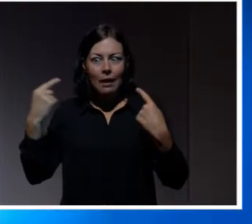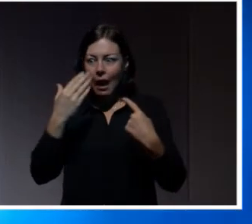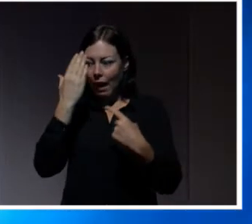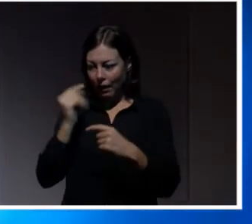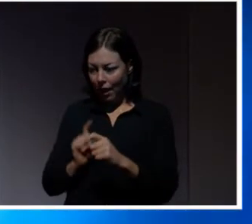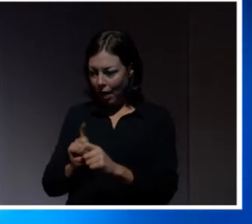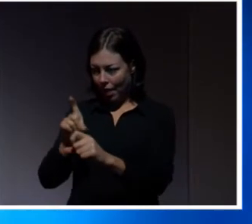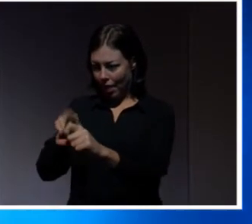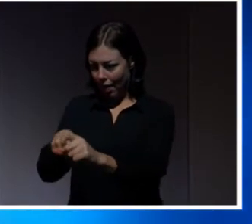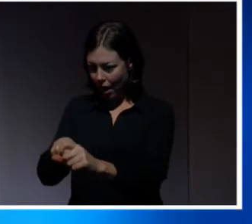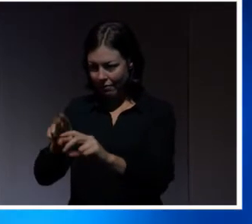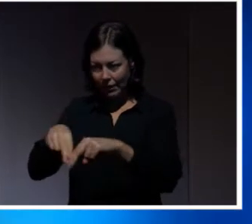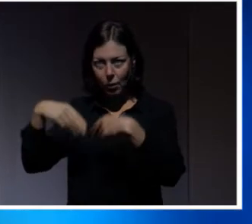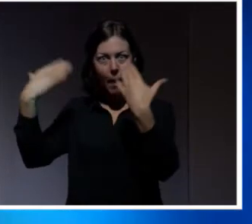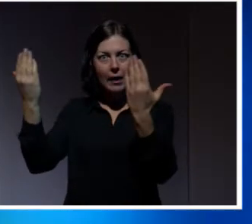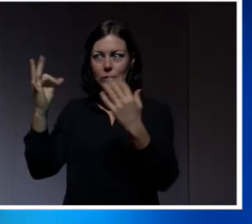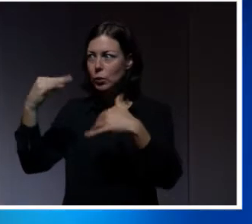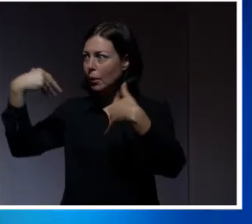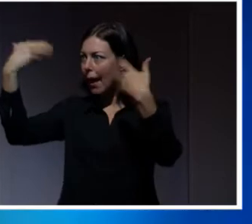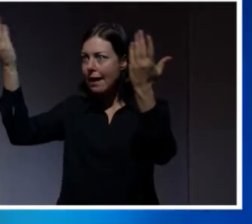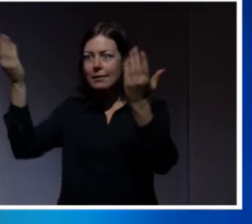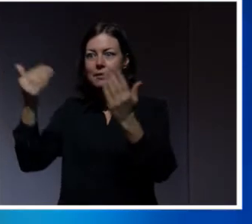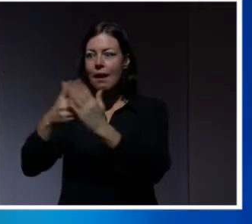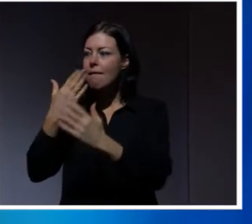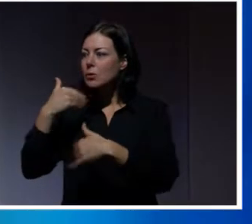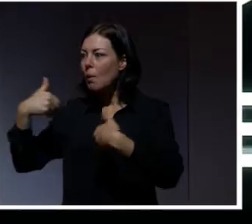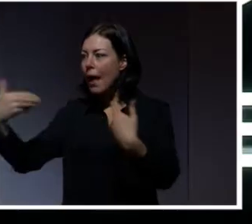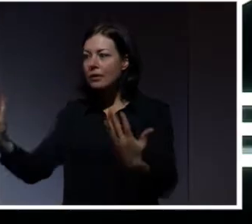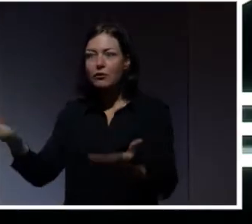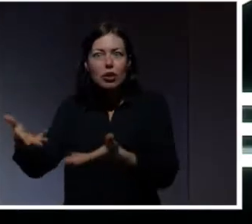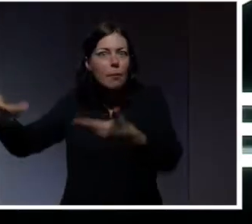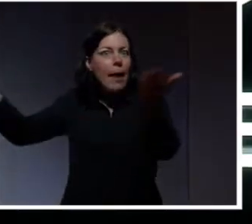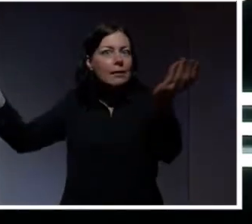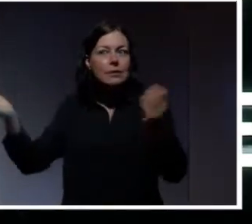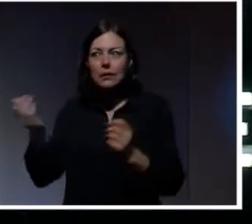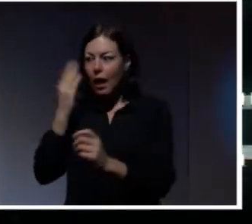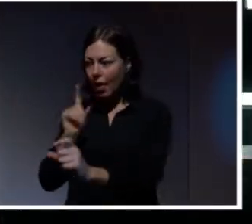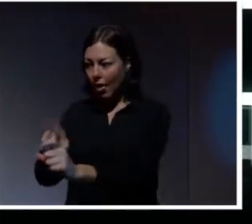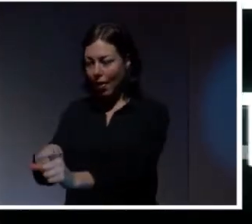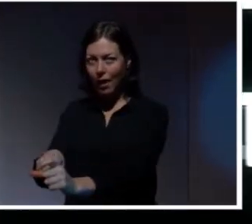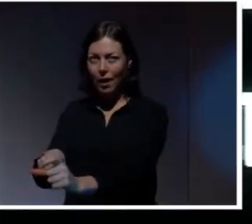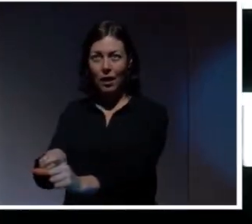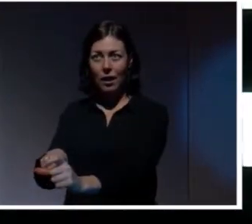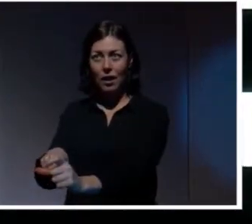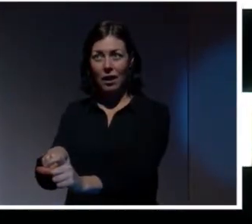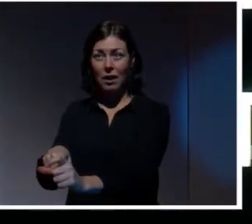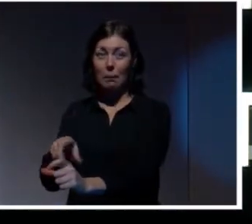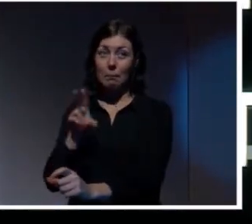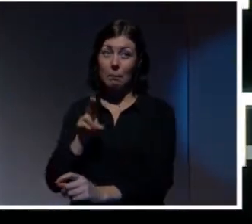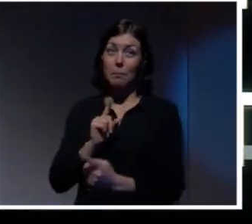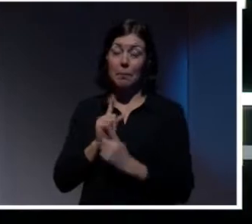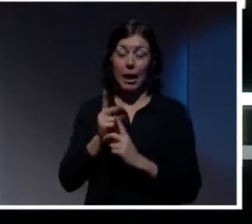upp sig när som helst, hur som helst, till vem som helst och vad som helst. Det är ju till och med lite vanerbildande.